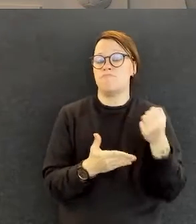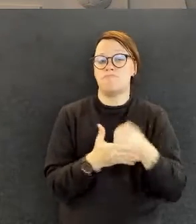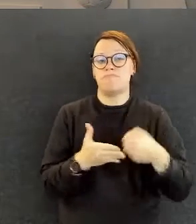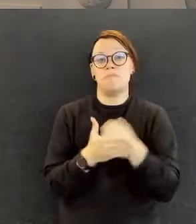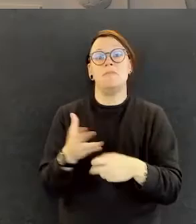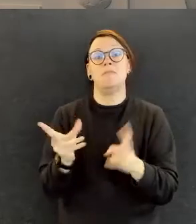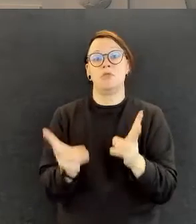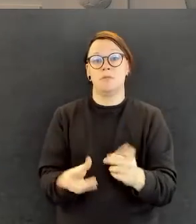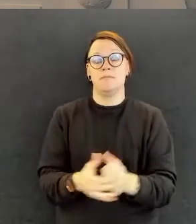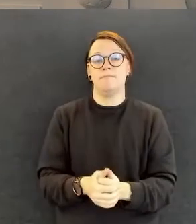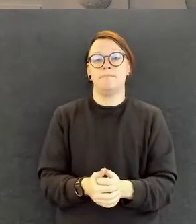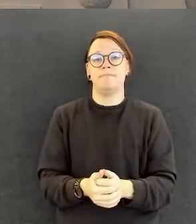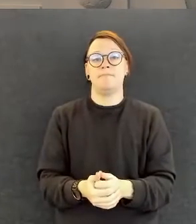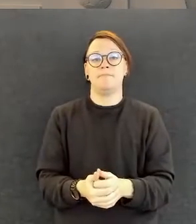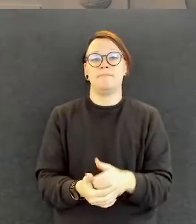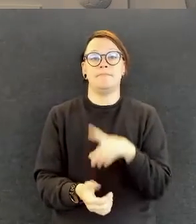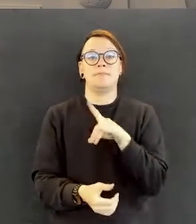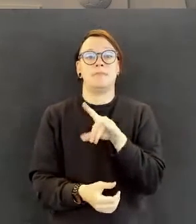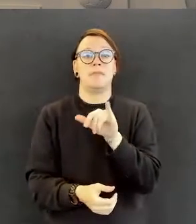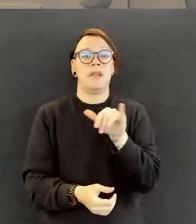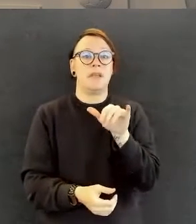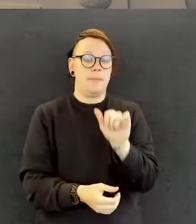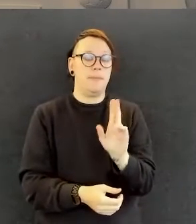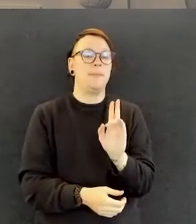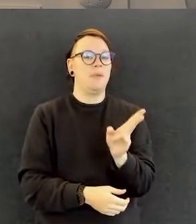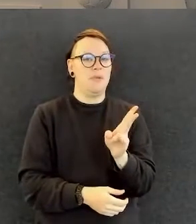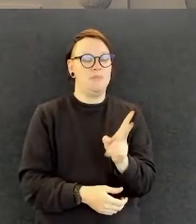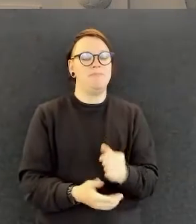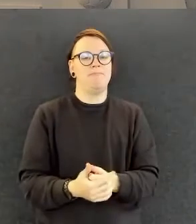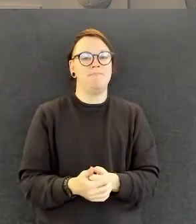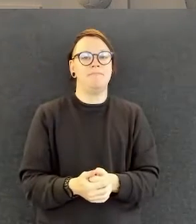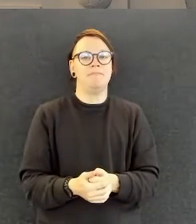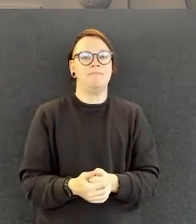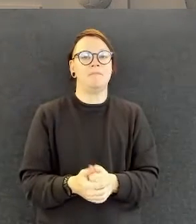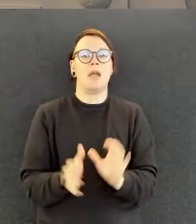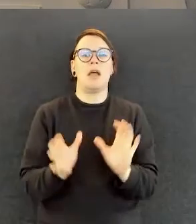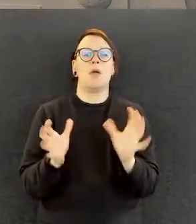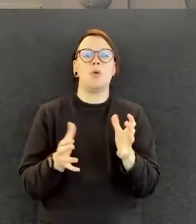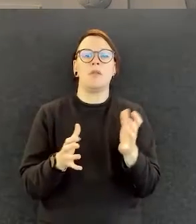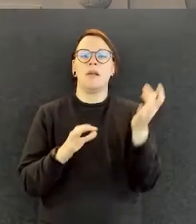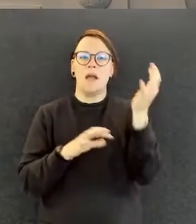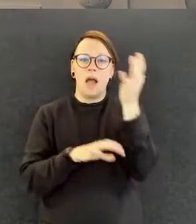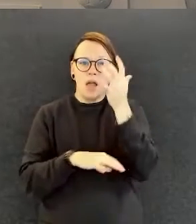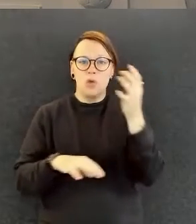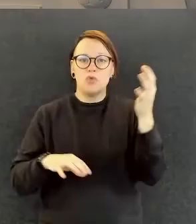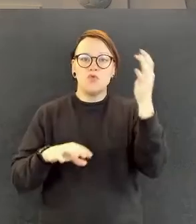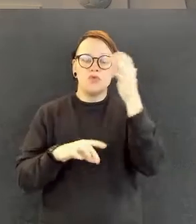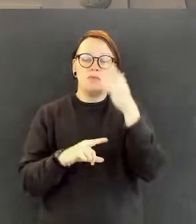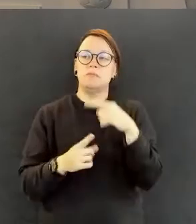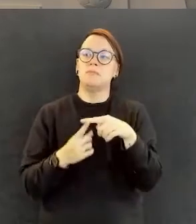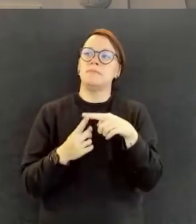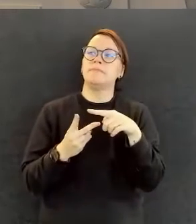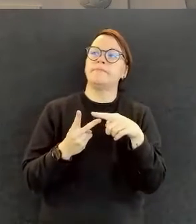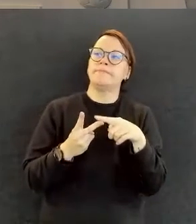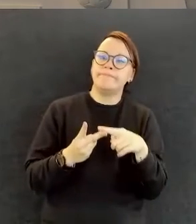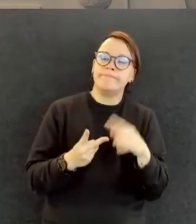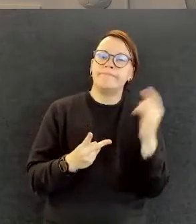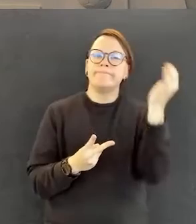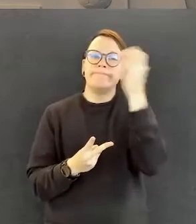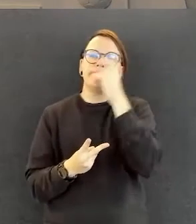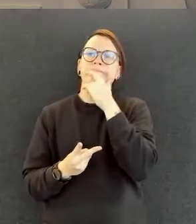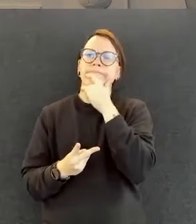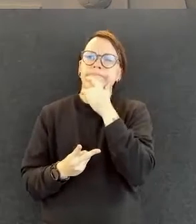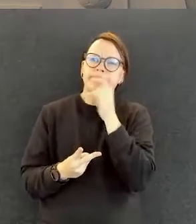Aivan näin. Konkreettisten ajatusten ja pohdintojen